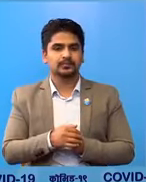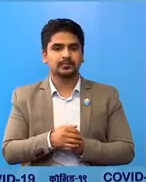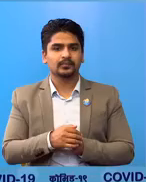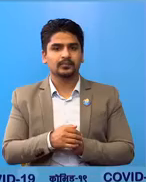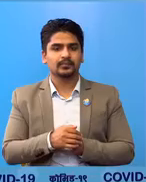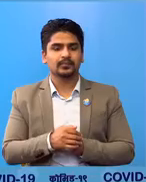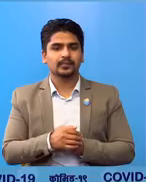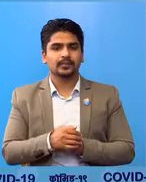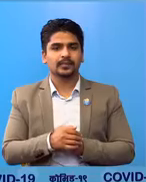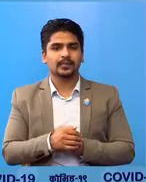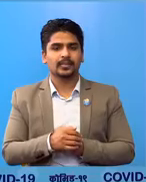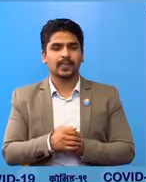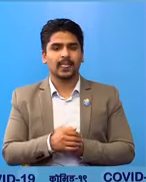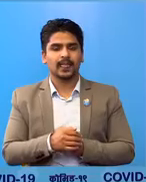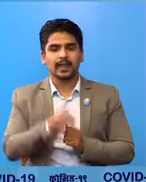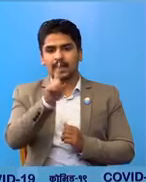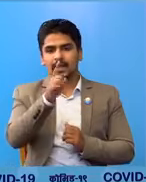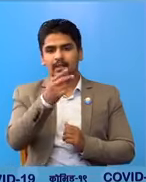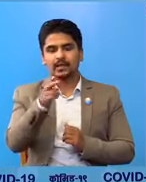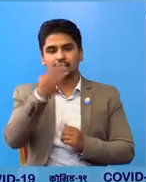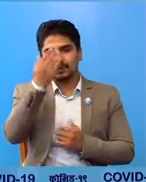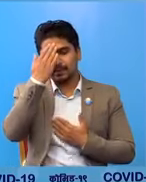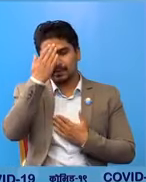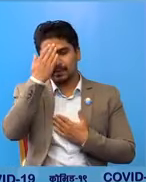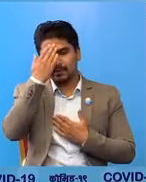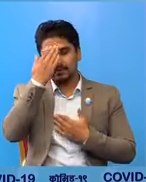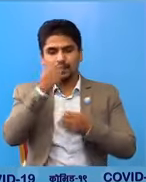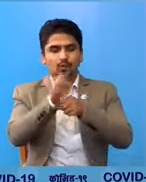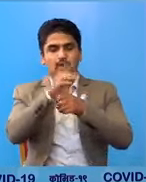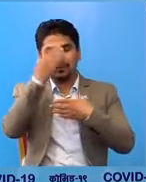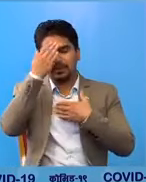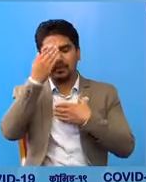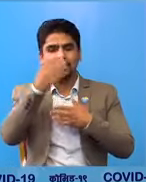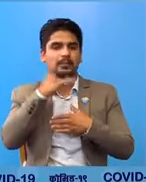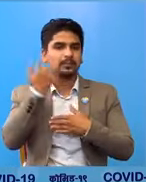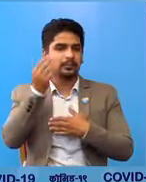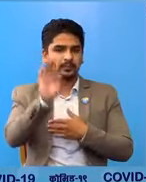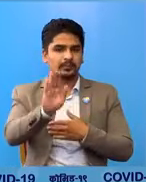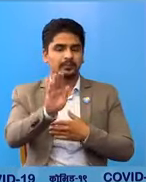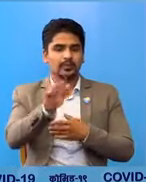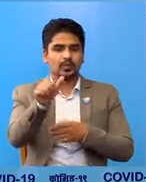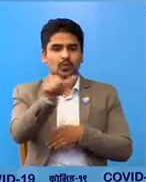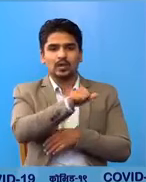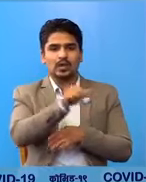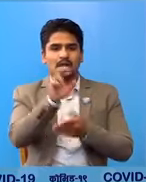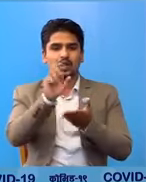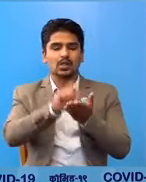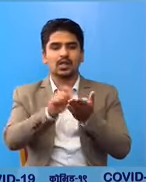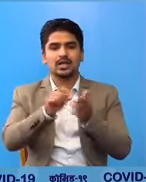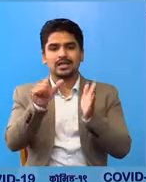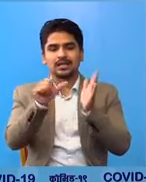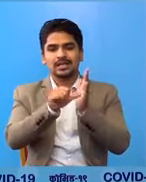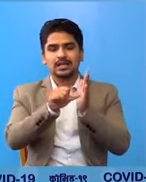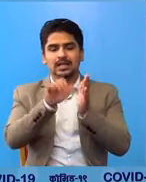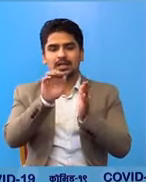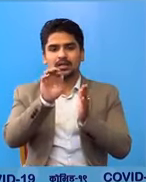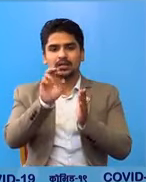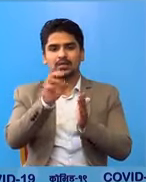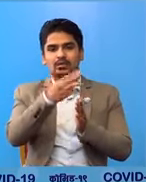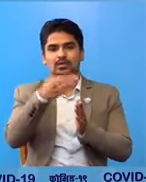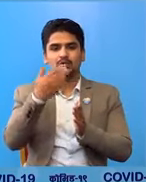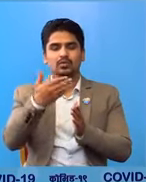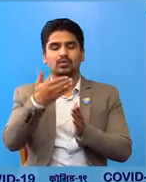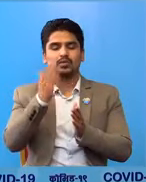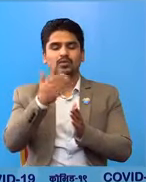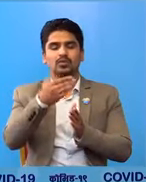एक जना संक्रमित को मिर्थु भायको छा वहां दैले जिल्ला दुल्लु नगर पाली का